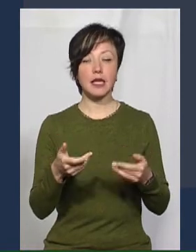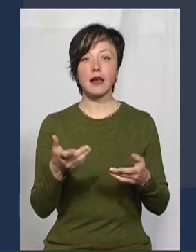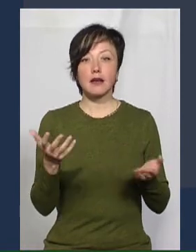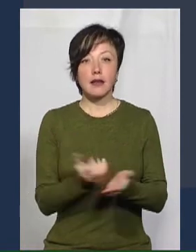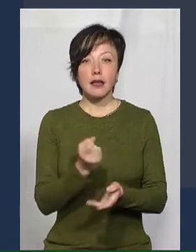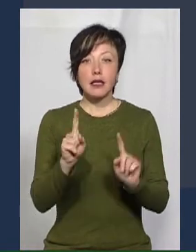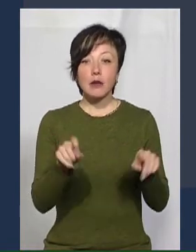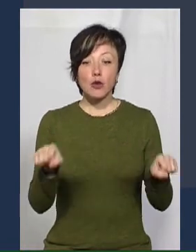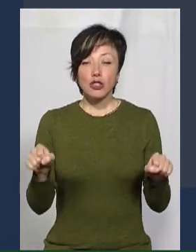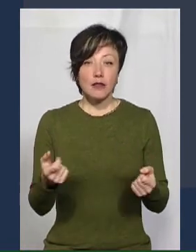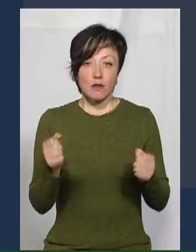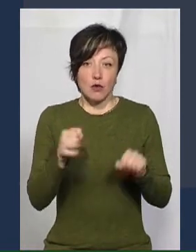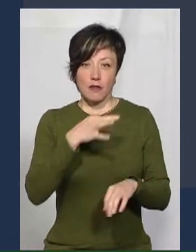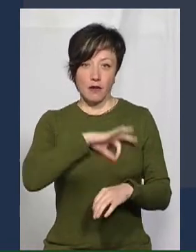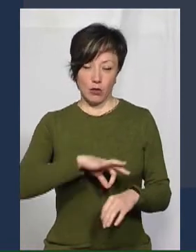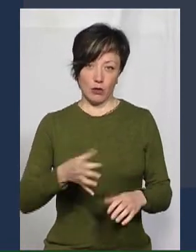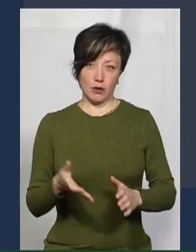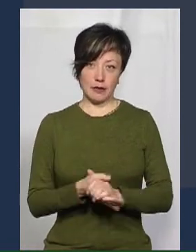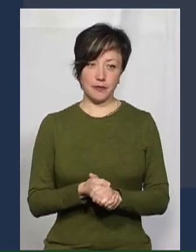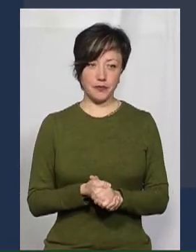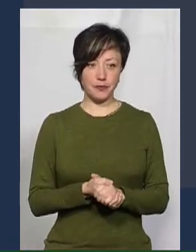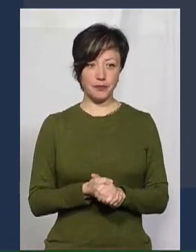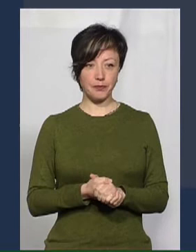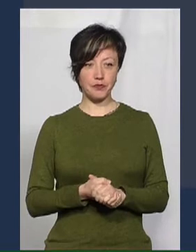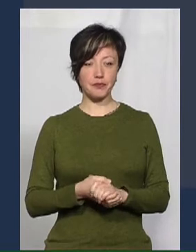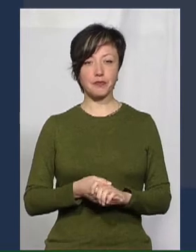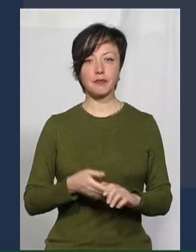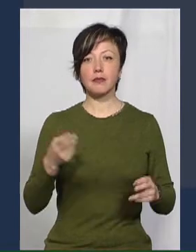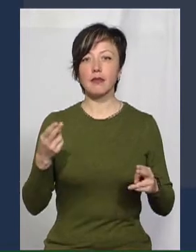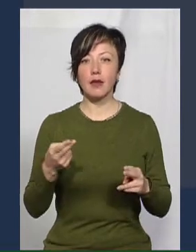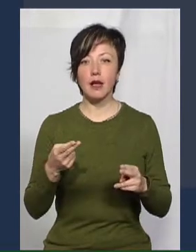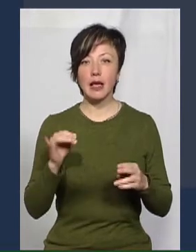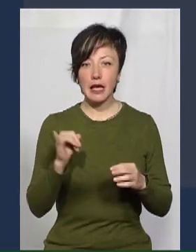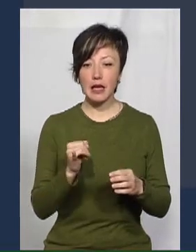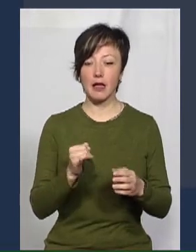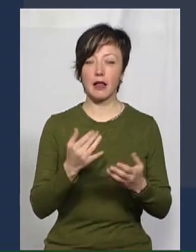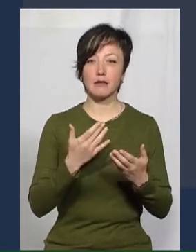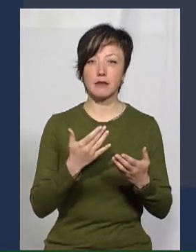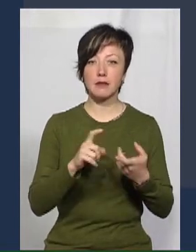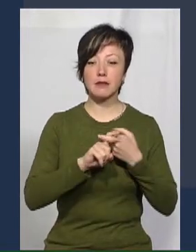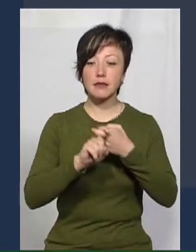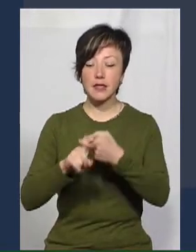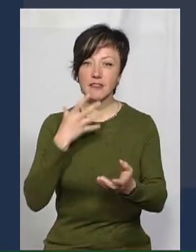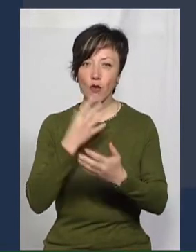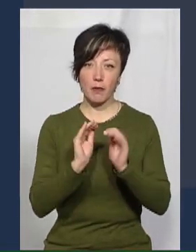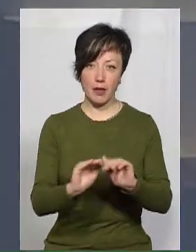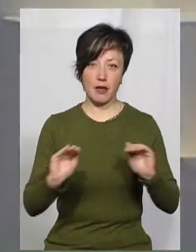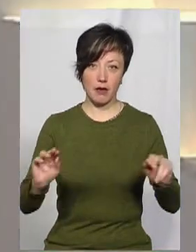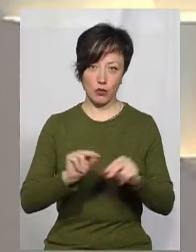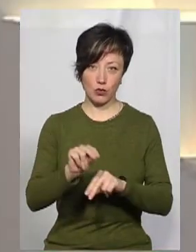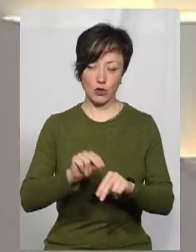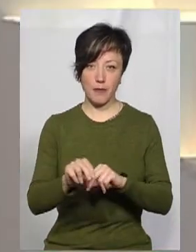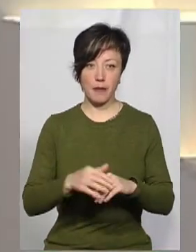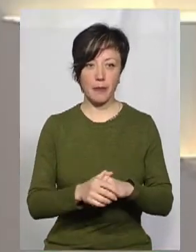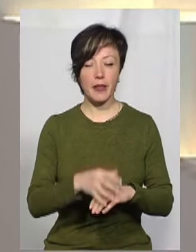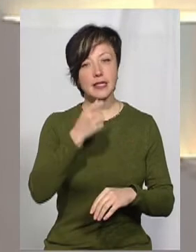можливостей, які він може використати. І безпосередньо налагодити зв'язок з своїми учнями. Пані